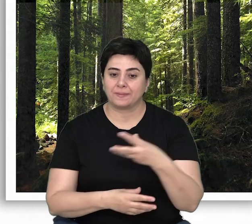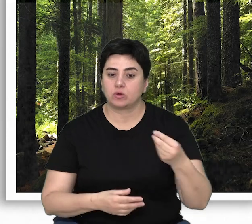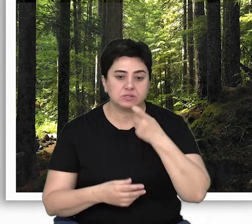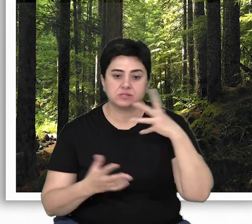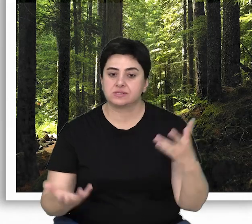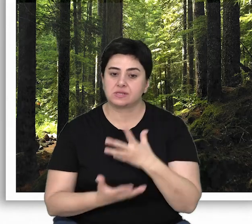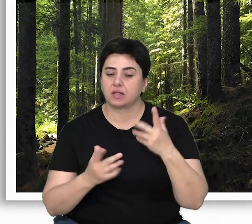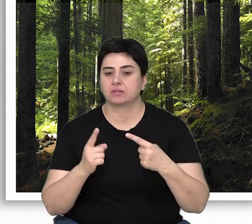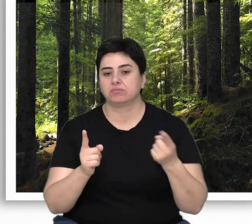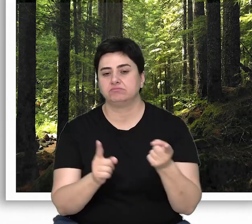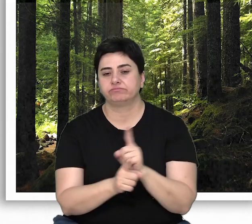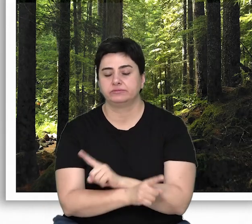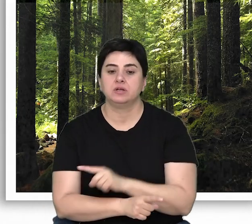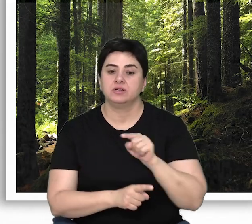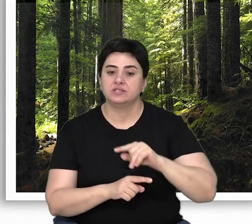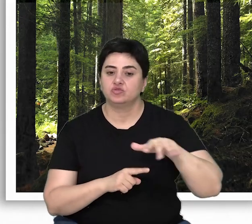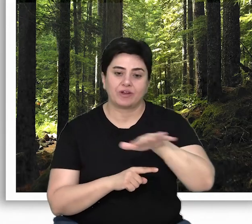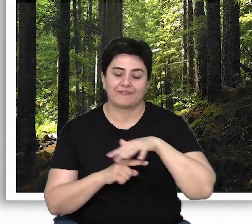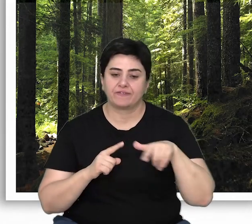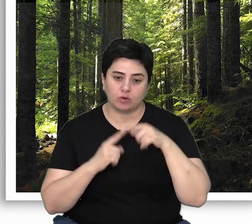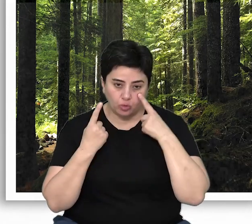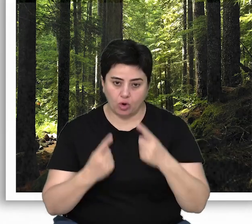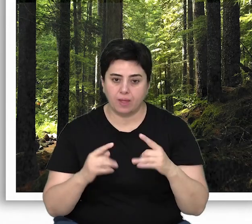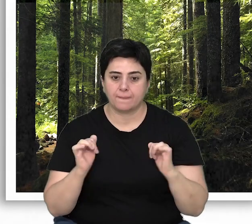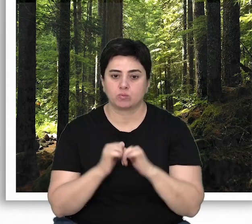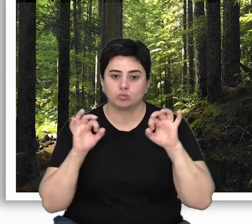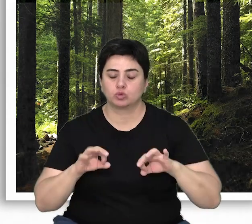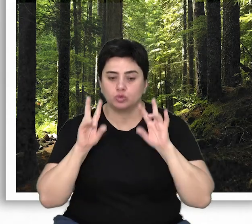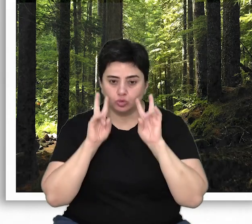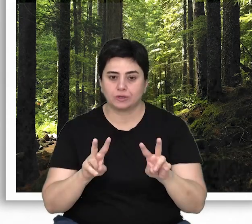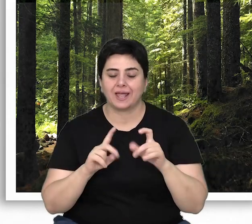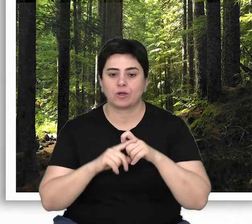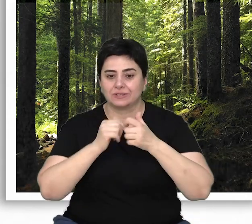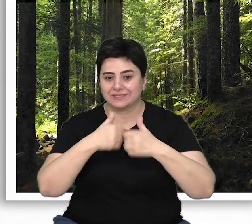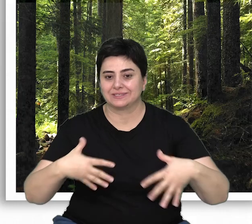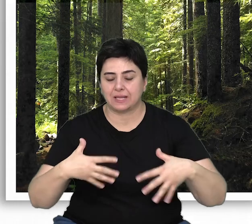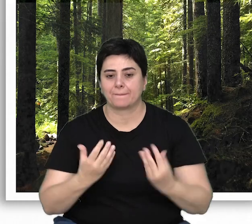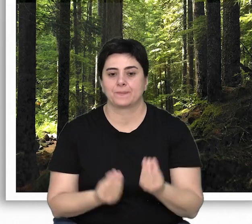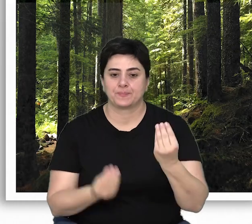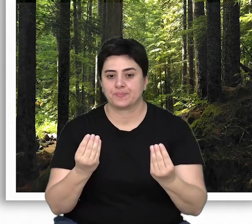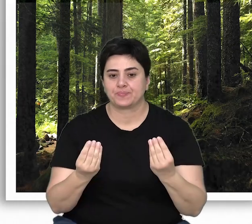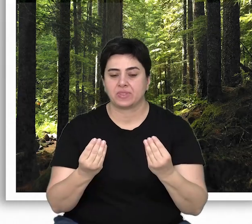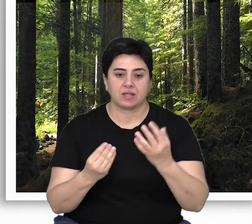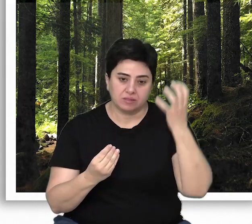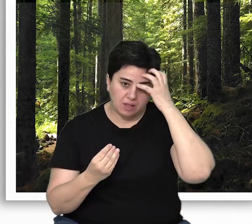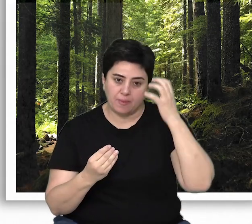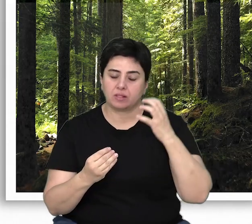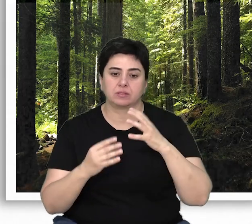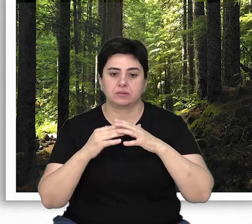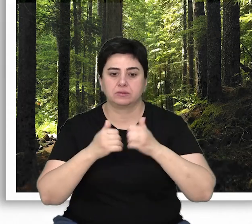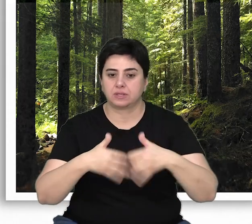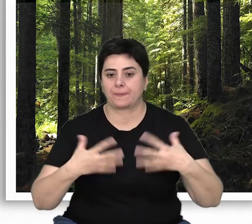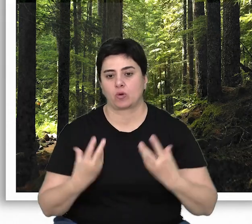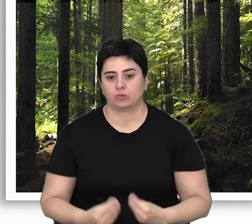milyonlarca yıllık bir döngüdür ve çevresel faktörlerle birlikte bugün gördüğümüz eposistemlerin oluşumunda temel